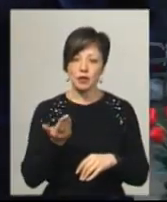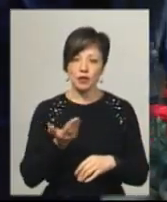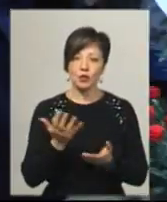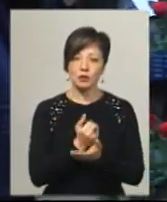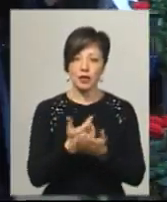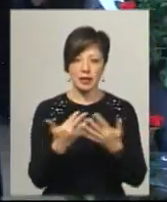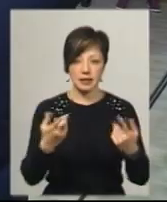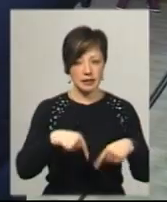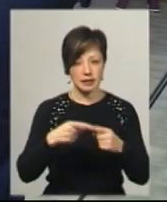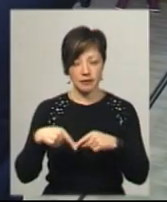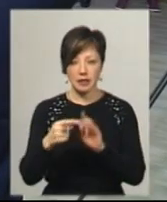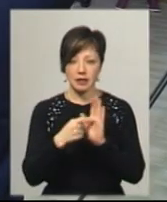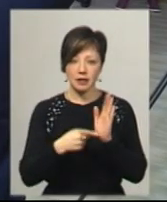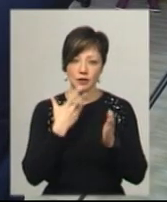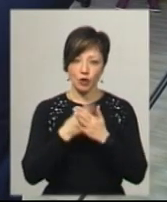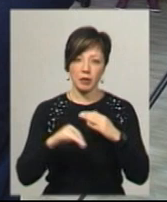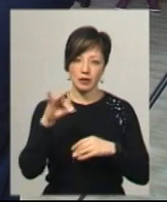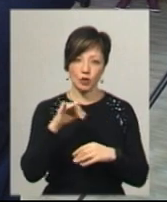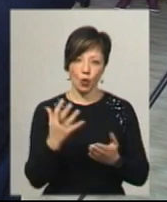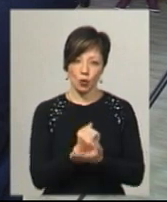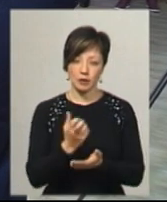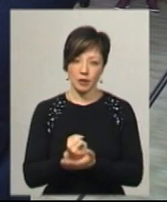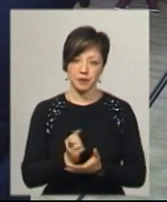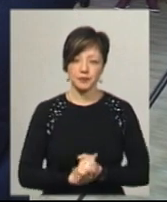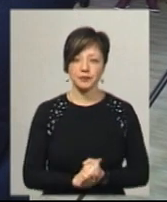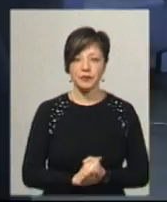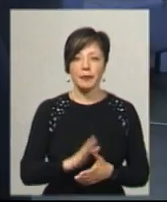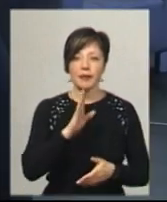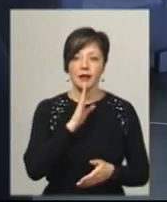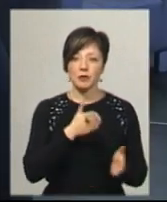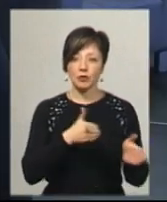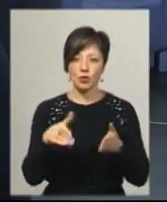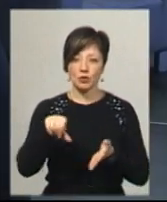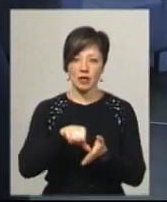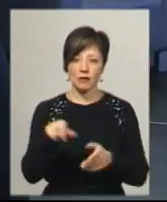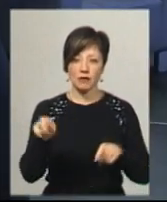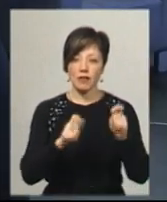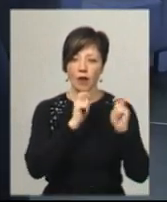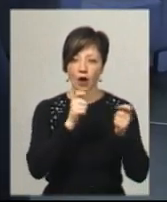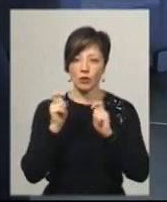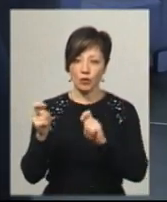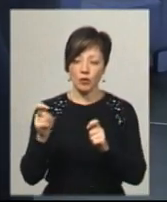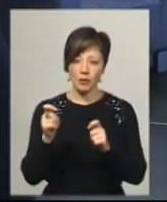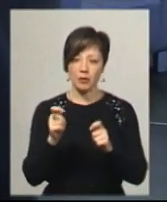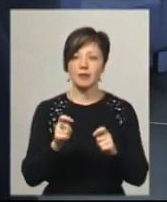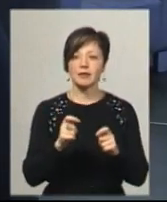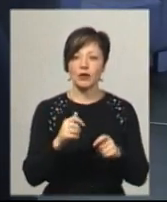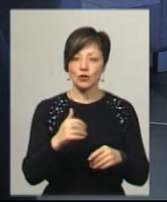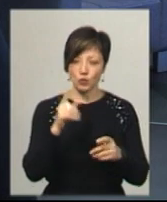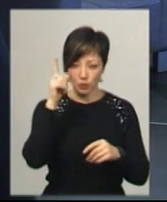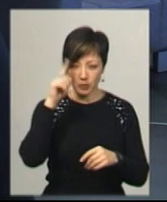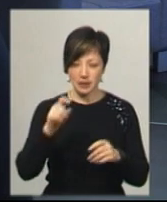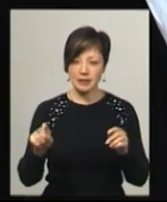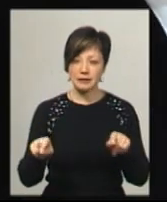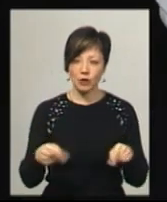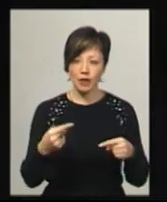успіхів у різних сферах. Вони діляться своїми історіями успіху. Галина Симфо, яка приготувала учасницям форуму нагороди з бурштином, каже, зуміла створити перше